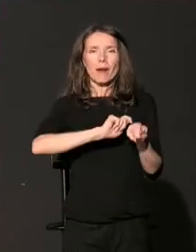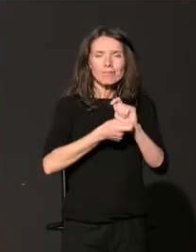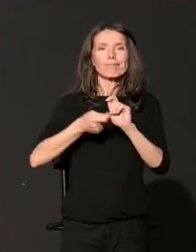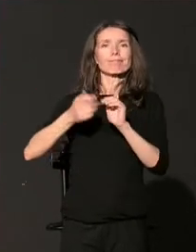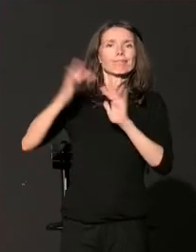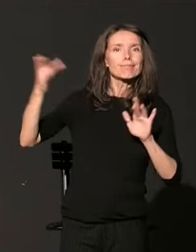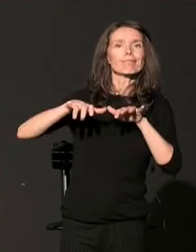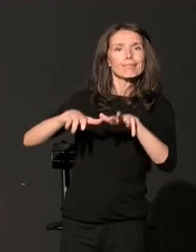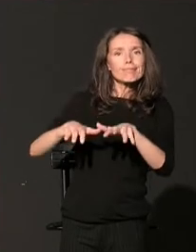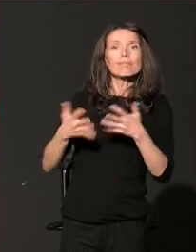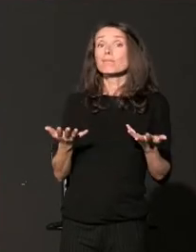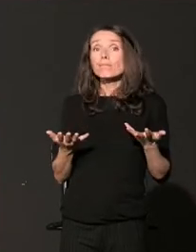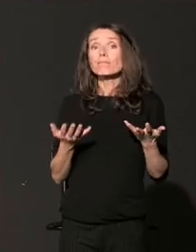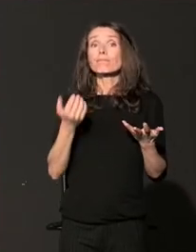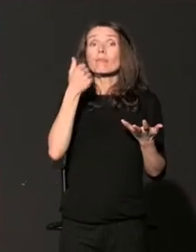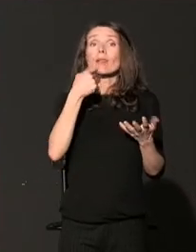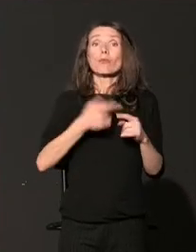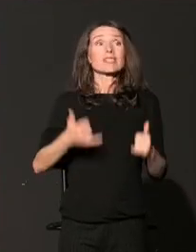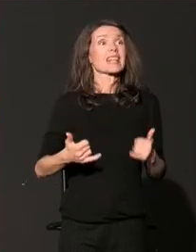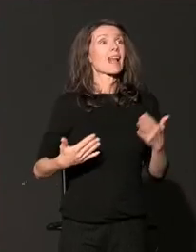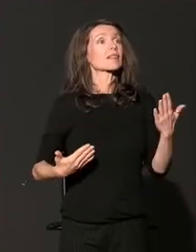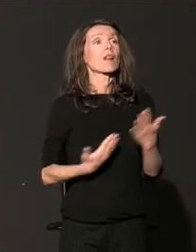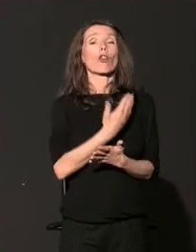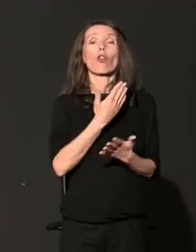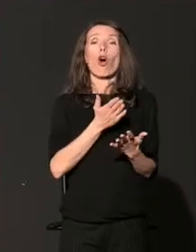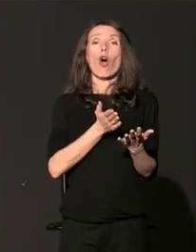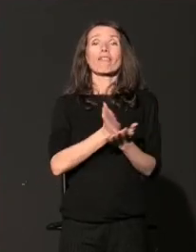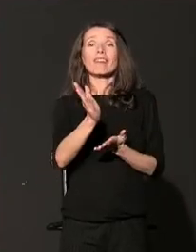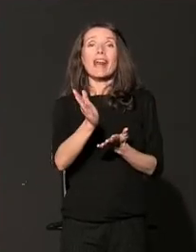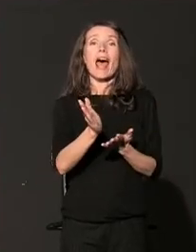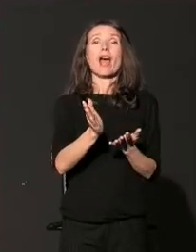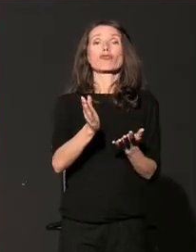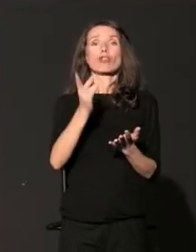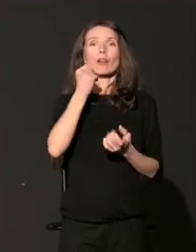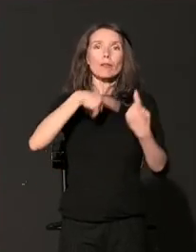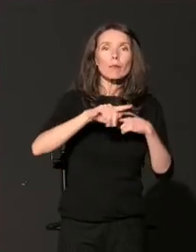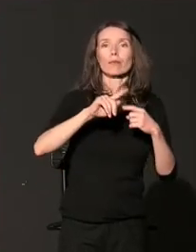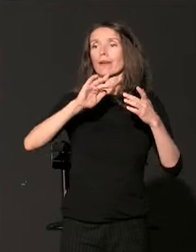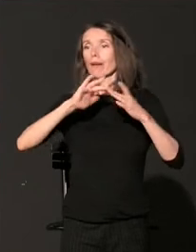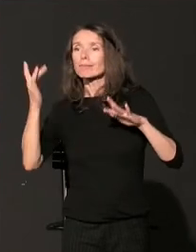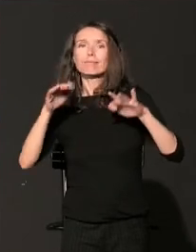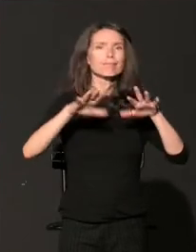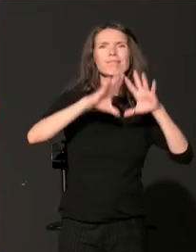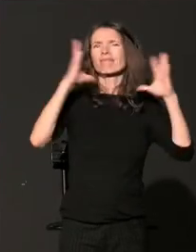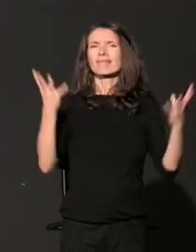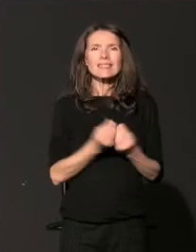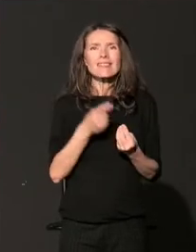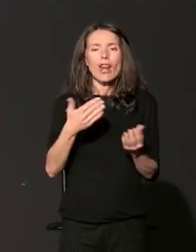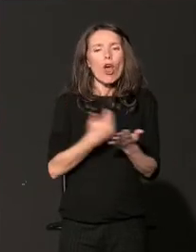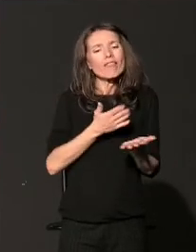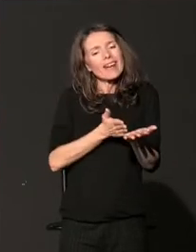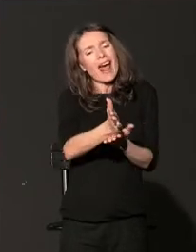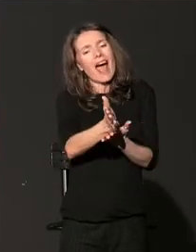koje su prepreke i koje su prednosti ovog novog načina mobilizacije građana i prikupljanja podrške za naš rad.